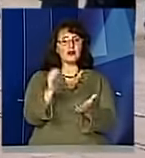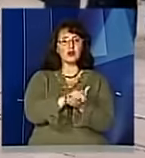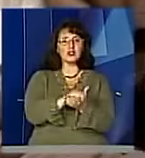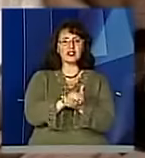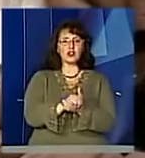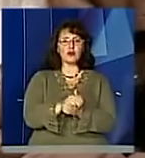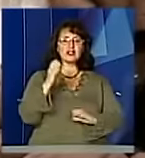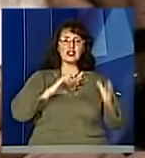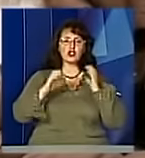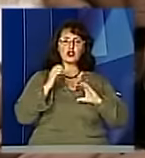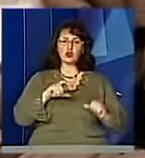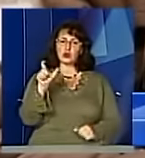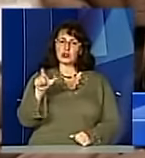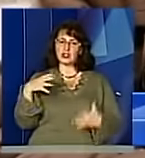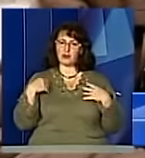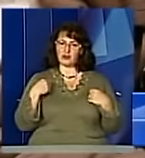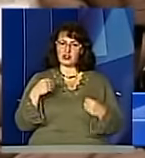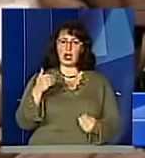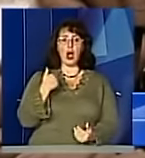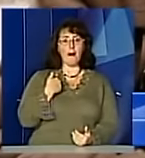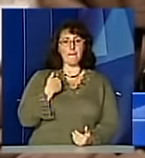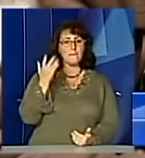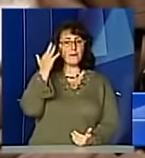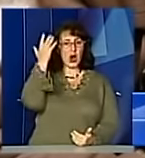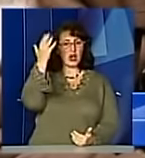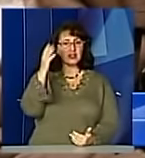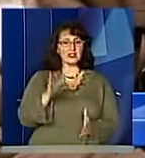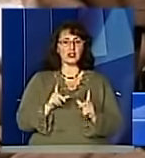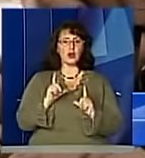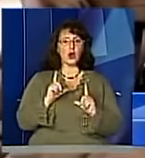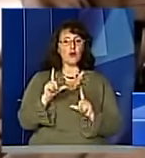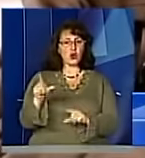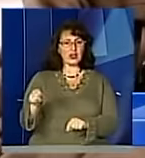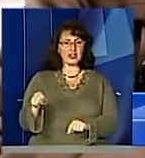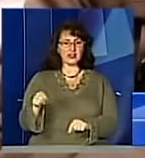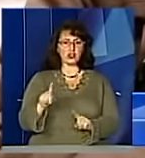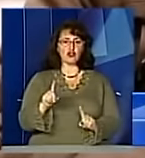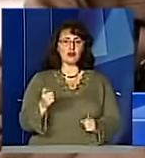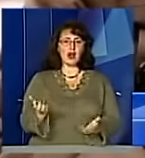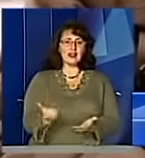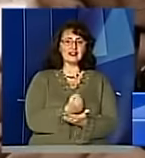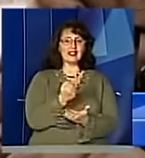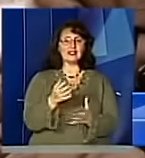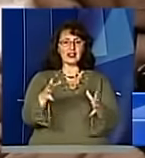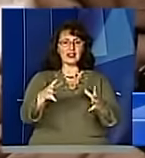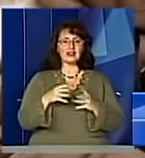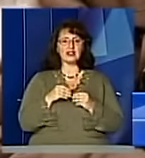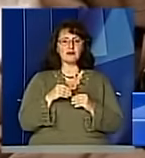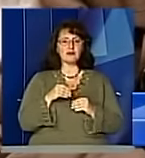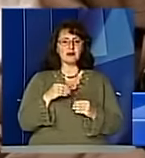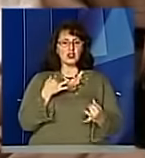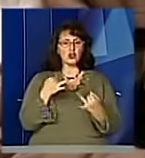круглого столу. Моя ціль поїздки була те, щоб знайти спільну мову, напевно,